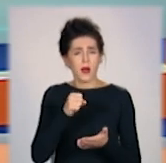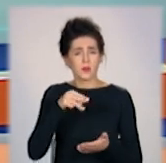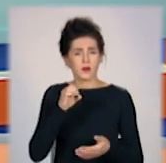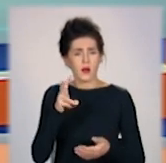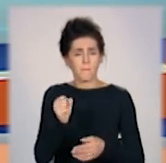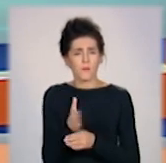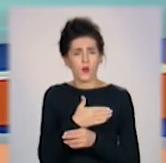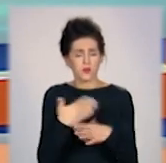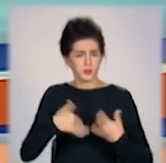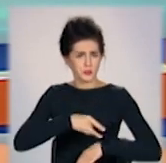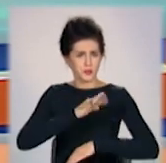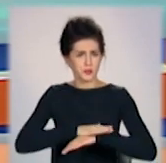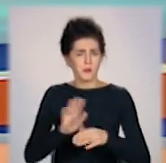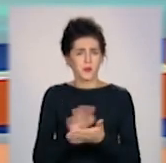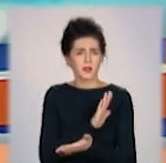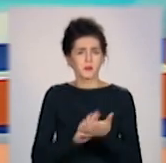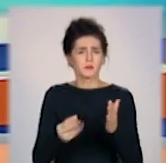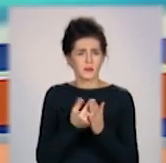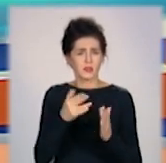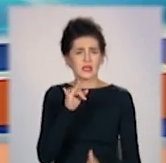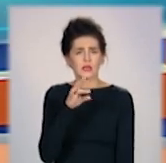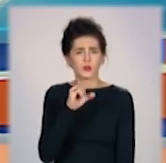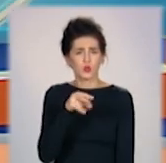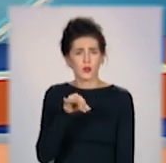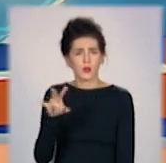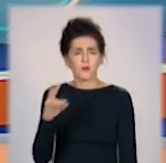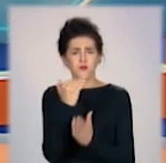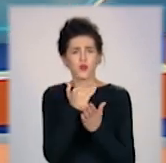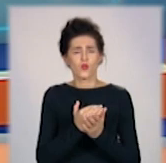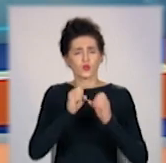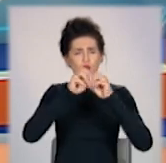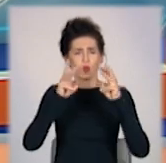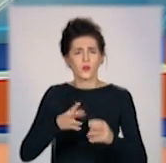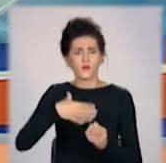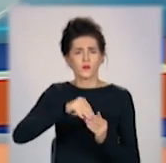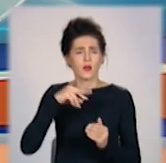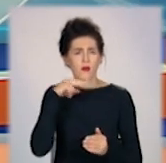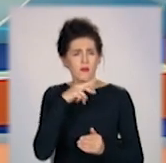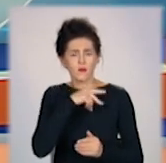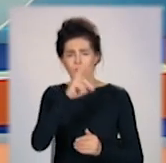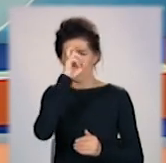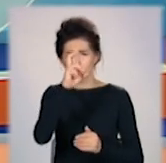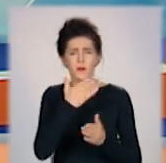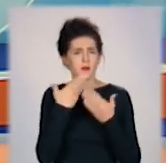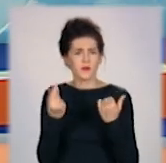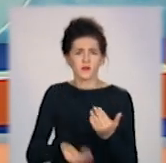закінчився безкоштовний інсулін. Медики кажуть, програму забезпечення препаратами держава не